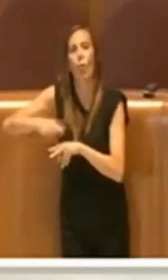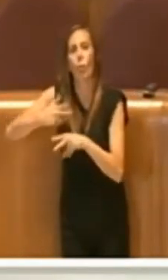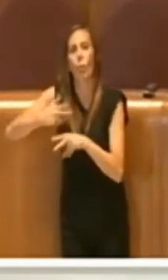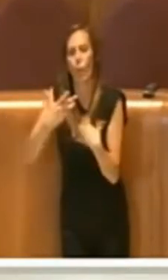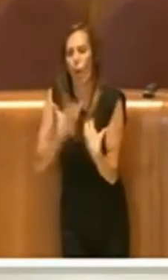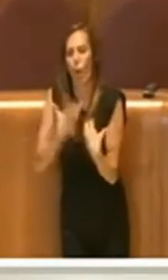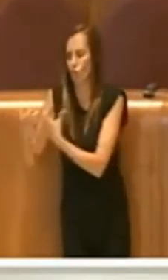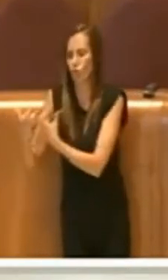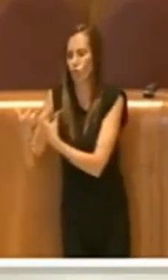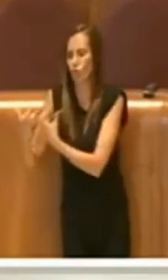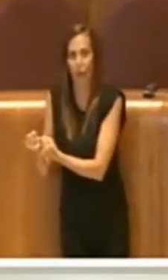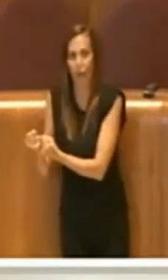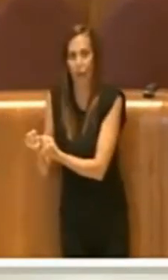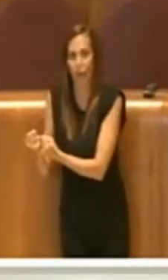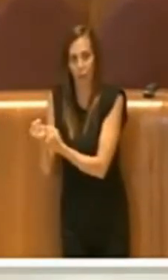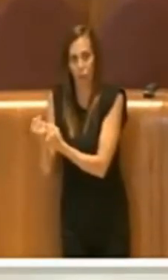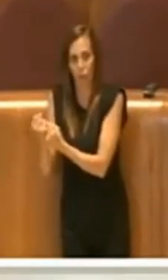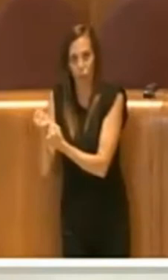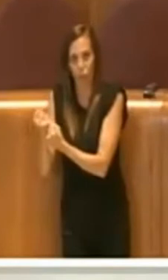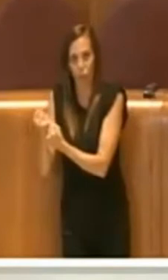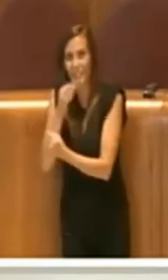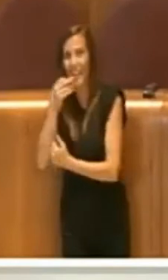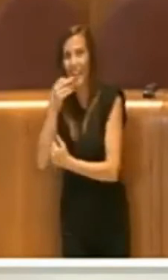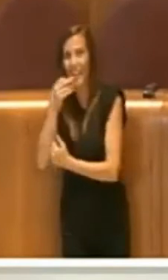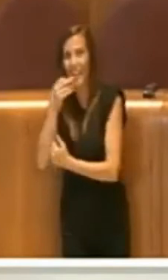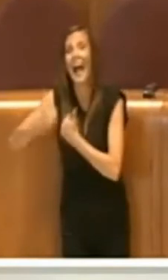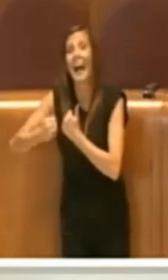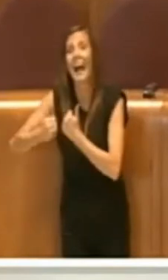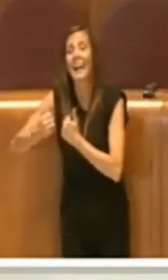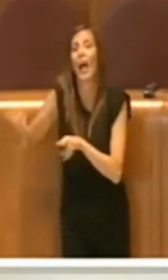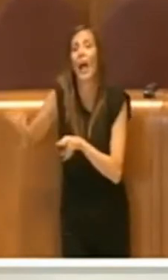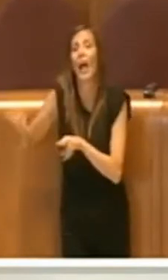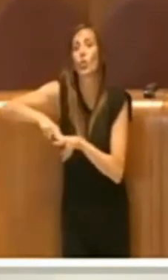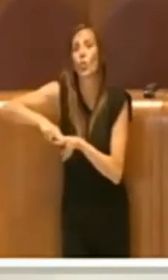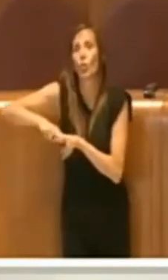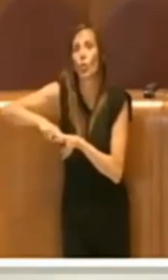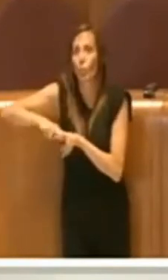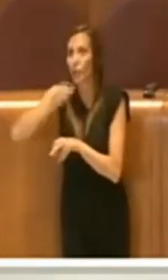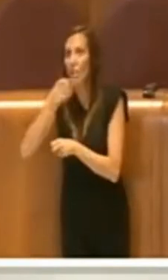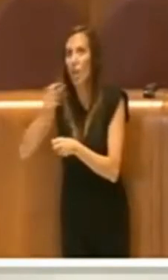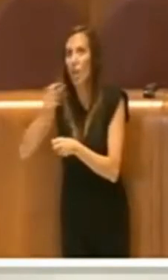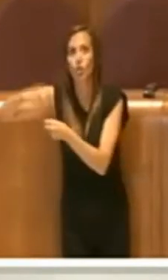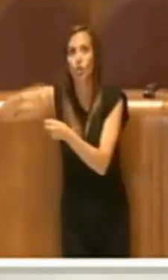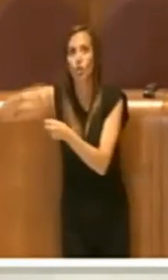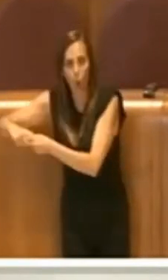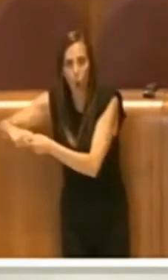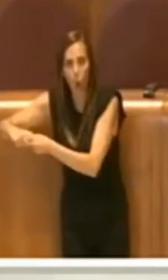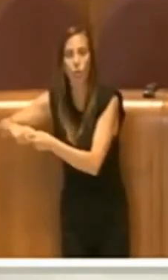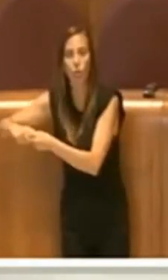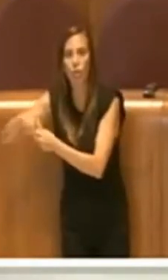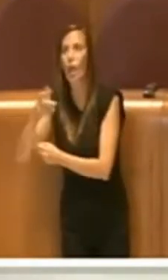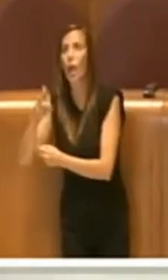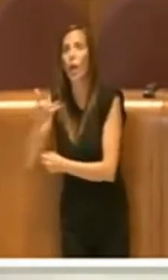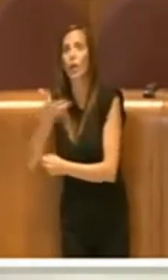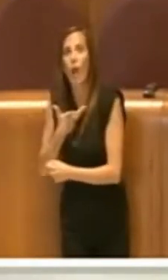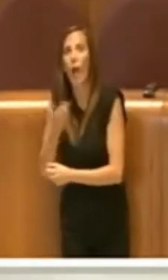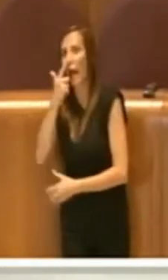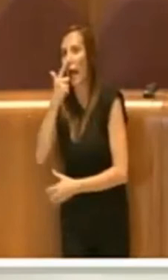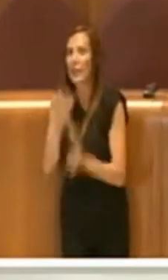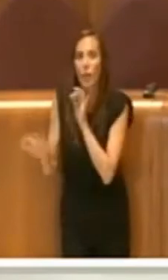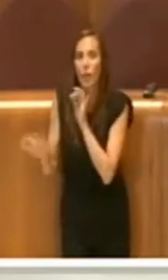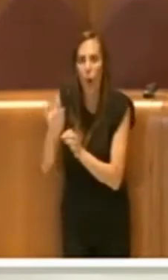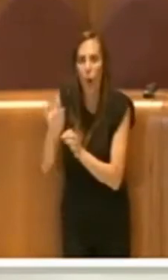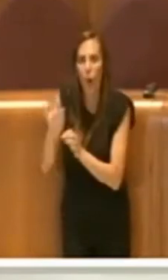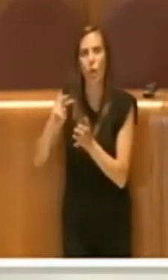quando ci viene detto che la gara a doppio oggetto in realtà ha avuto ricorsi e quant'altro, c'è stato un